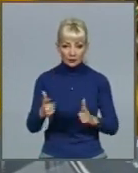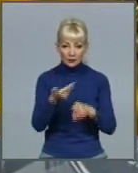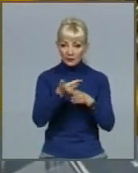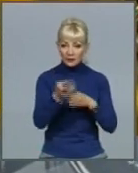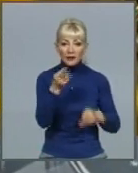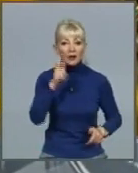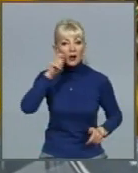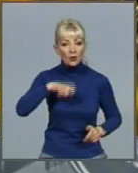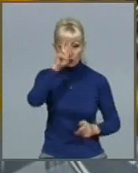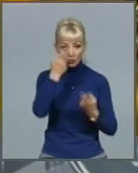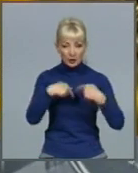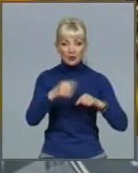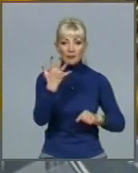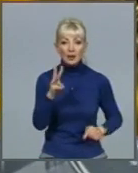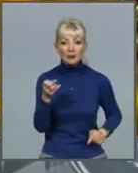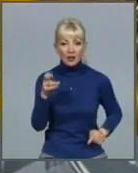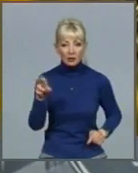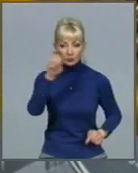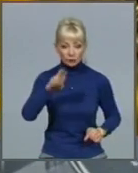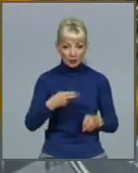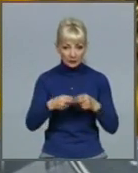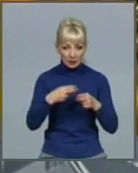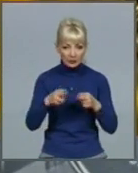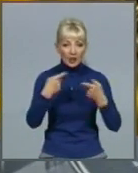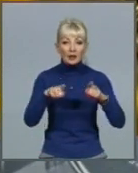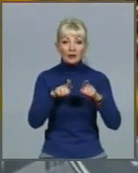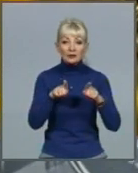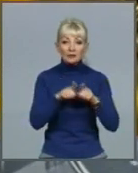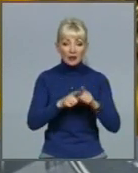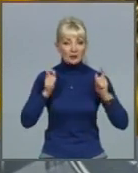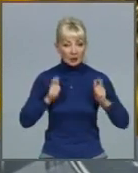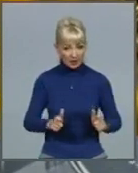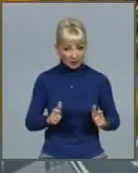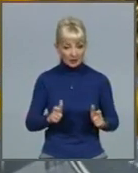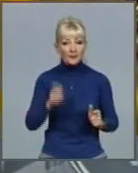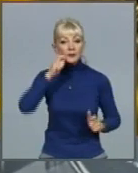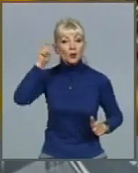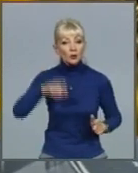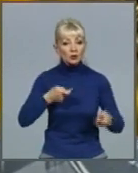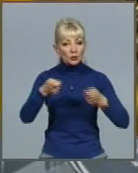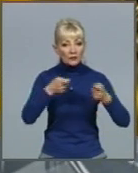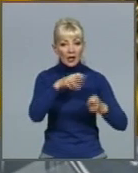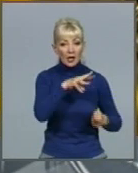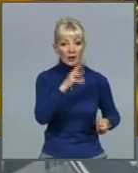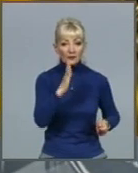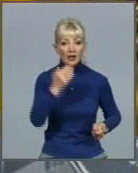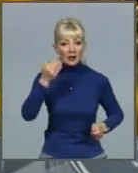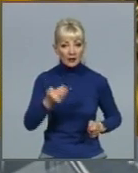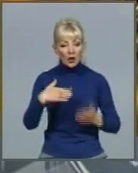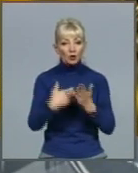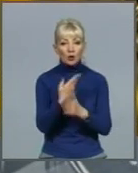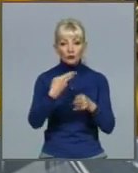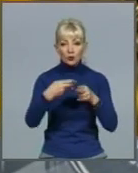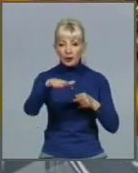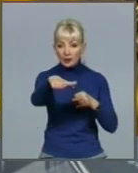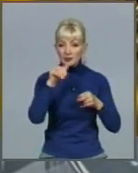мільярдів доларів кредиту. Принаймні до такої згоди дійшли українські владники з МВФ. Мова про нову кредитну програму співпраці